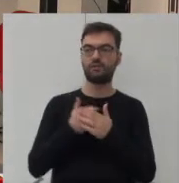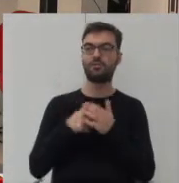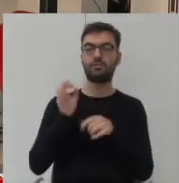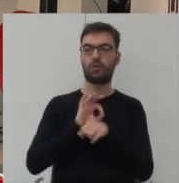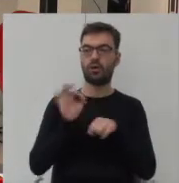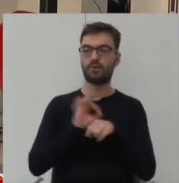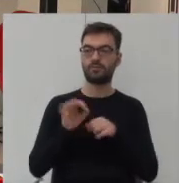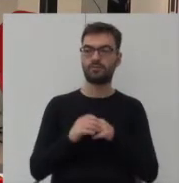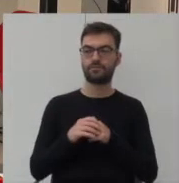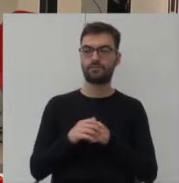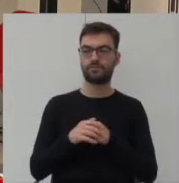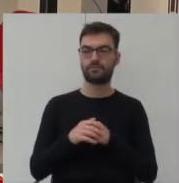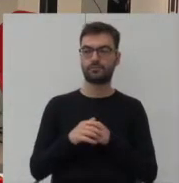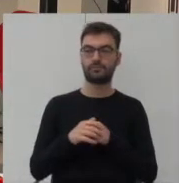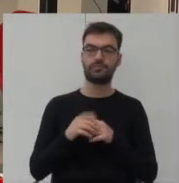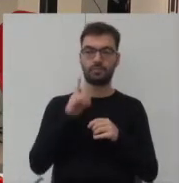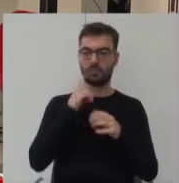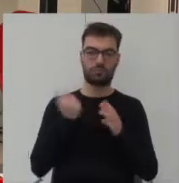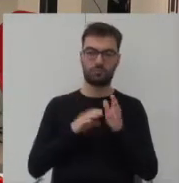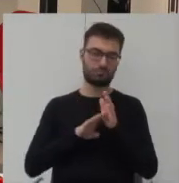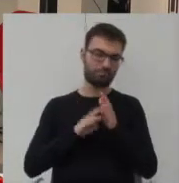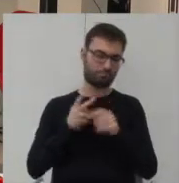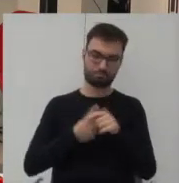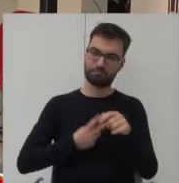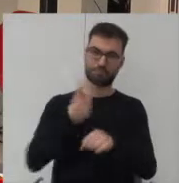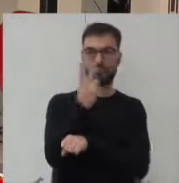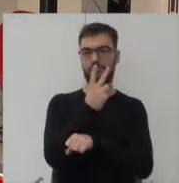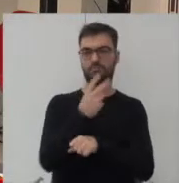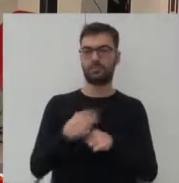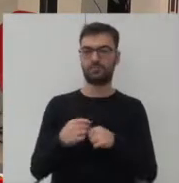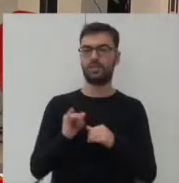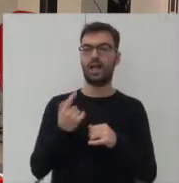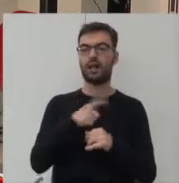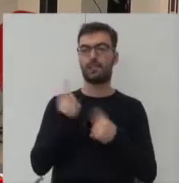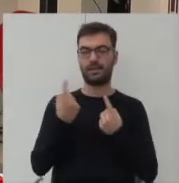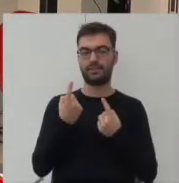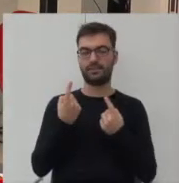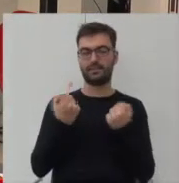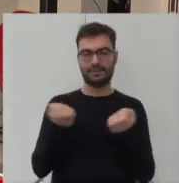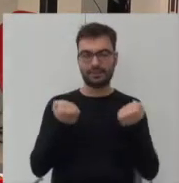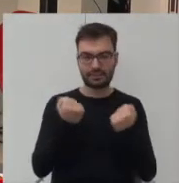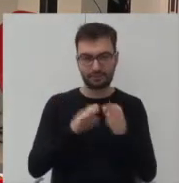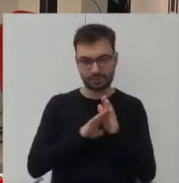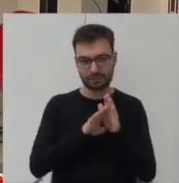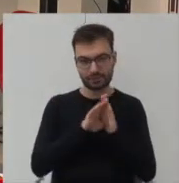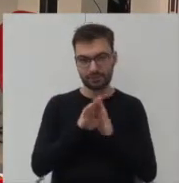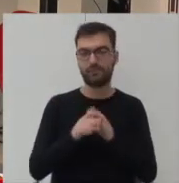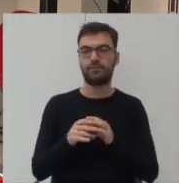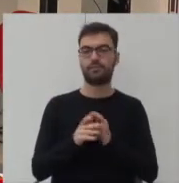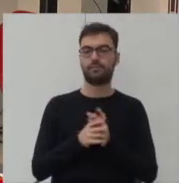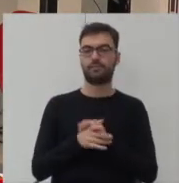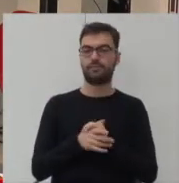wyobraźnią wyprzedzają bardzo mocno to, jak my posuwamy tę barierę do przodu, ale dają tę